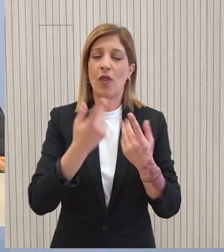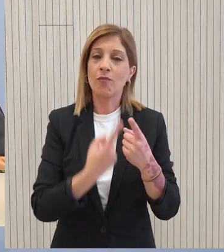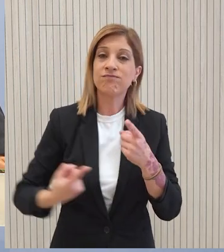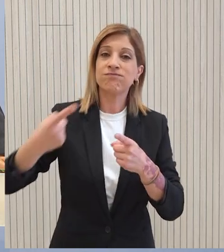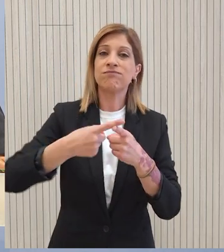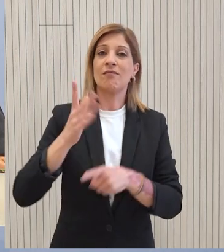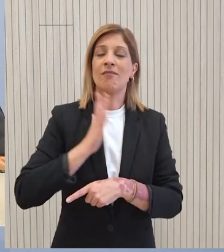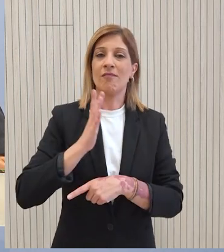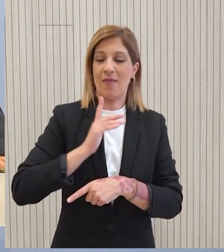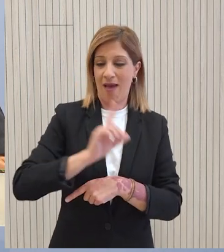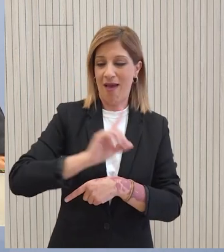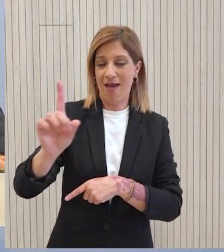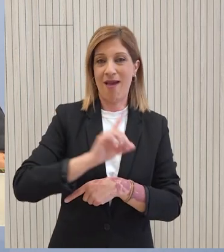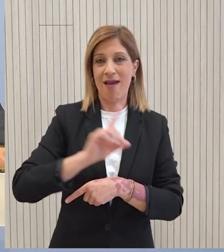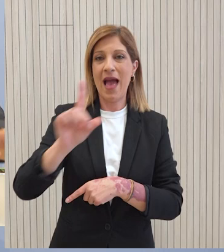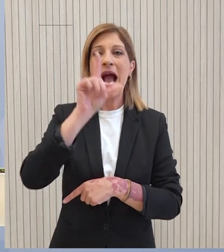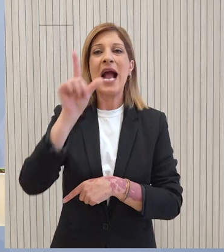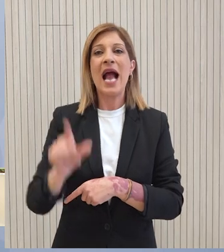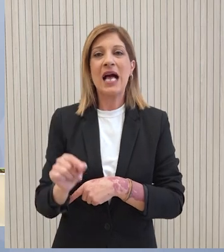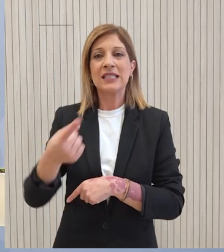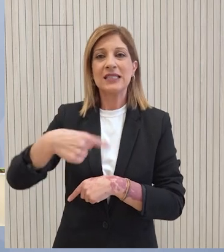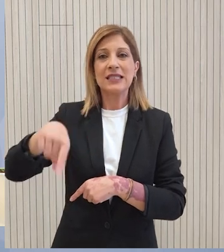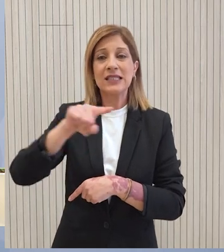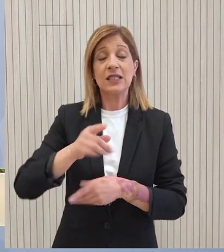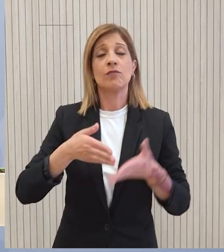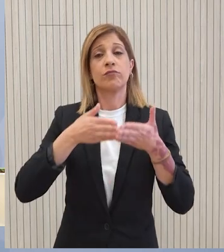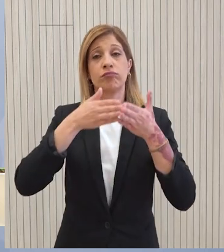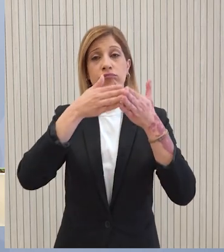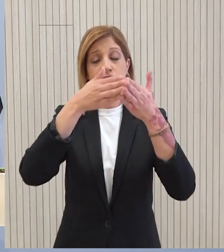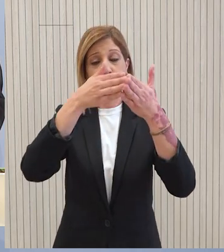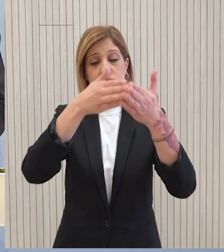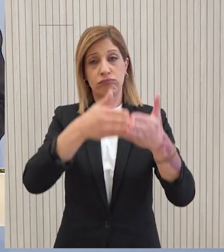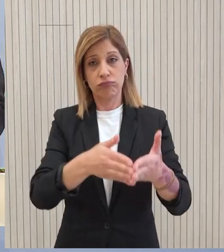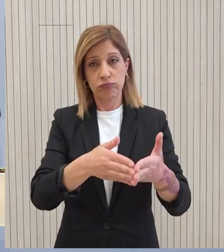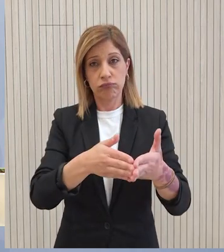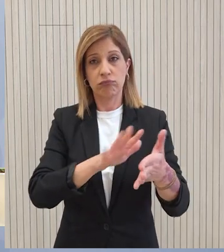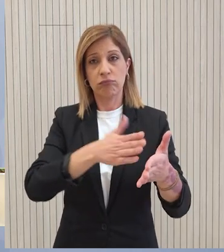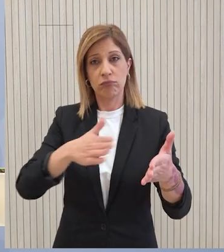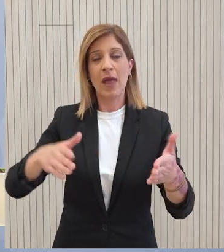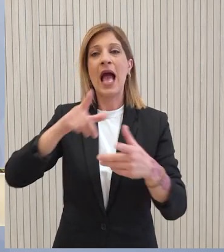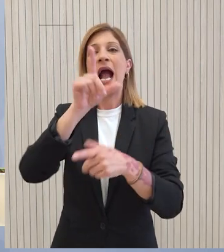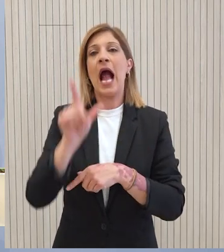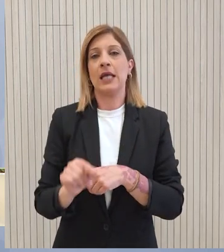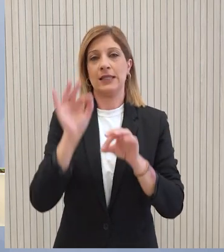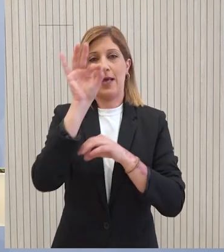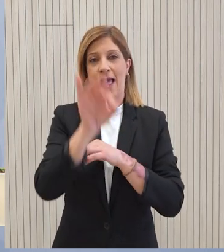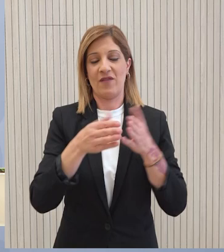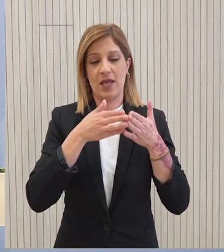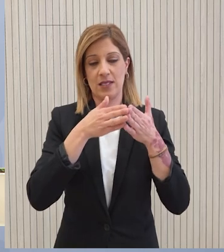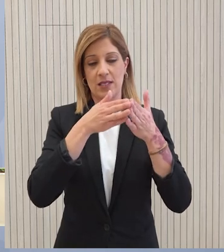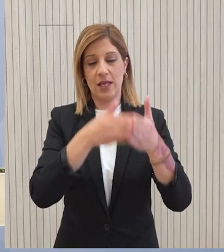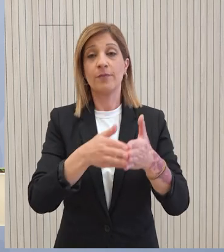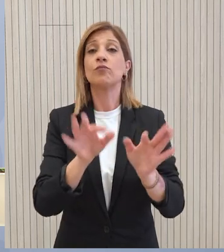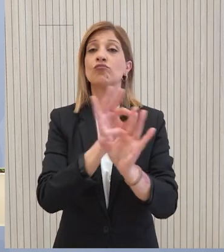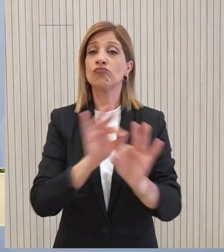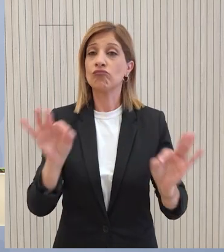ανθρωπιστικής βοήθειας προς τον άμαχο πληθυσμό στη Γάζα, αγκυροβόλησε την προσωρινό προβλίδα στην παραλία της Γάζας. Η επιχειρησιακή